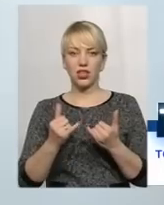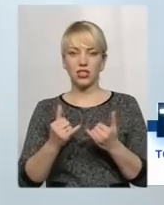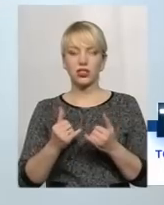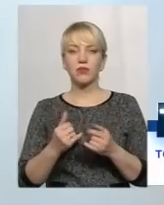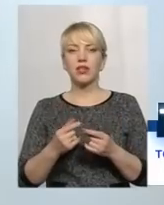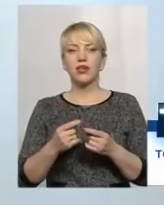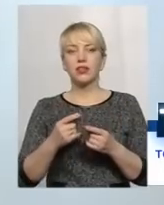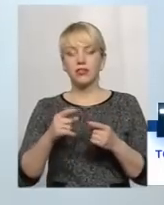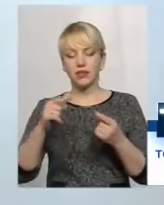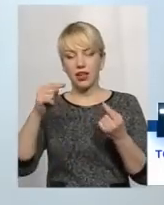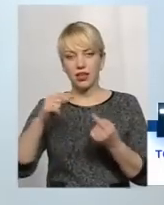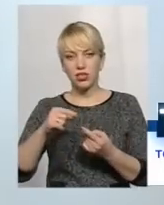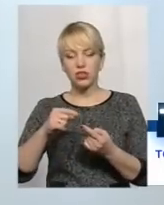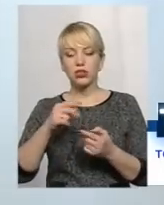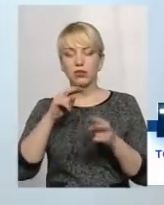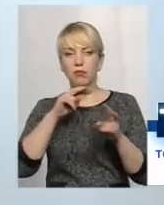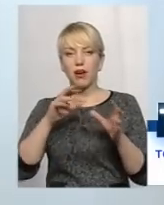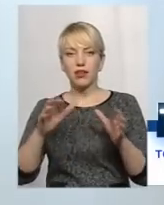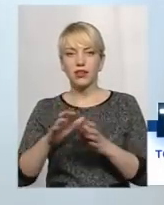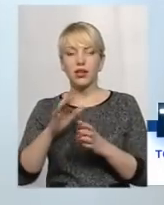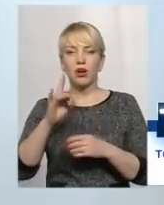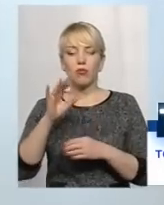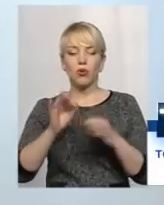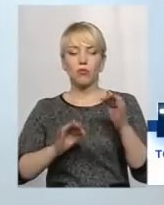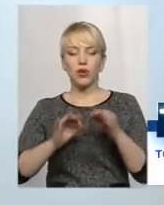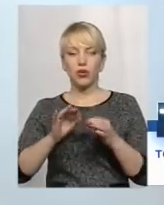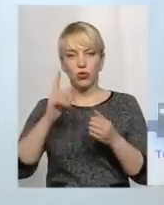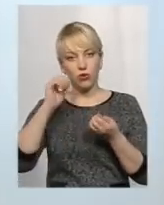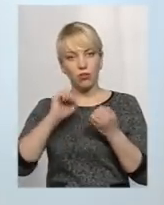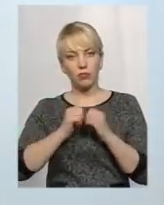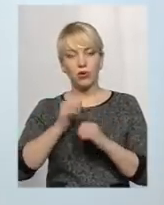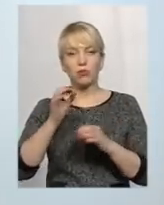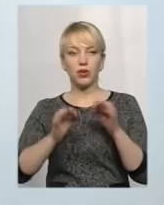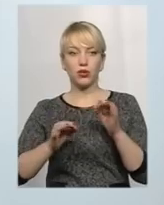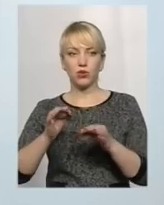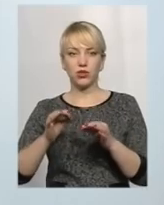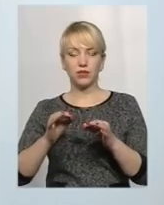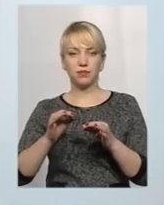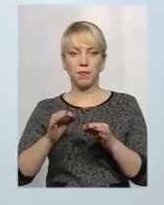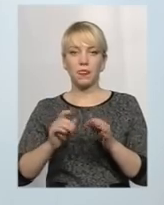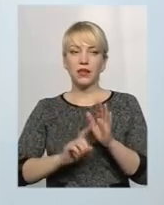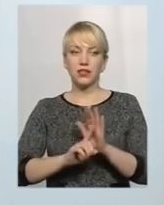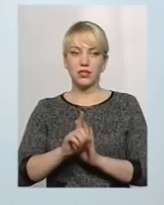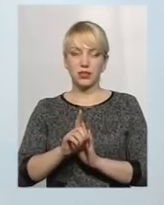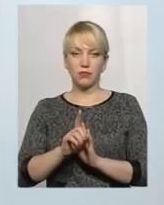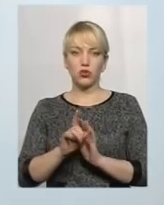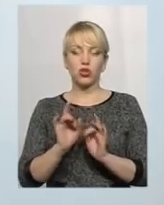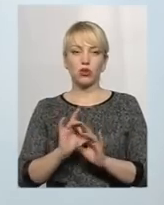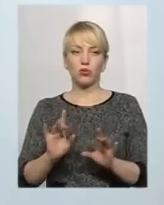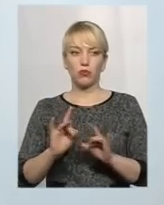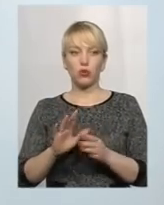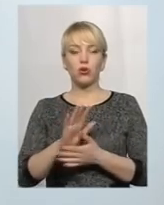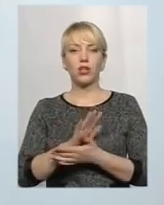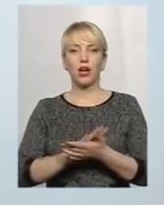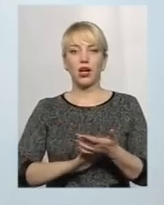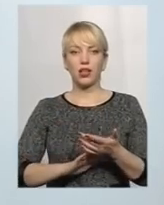про цю унікальну пам'ятку природи, архітектури та біорізноманіття. З початку пролог, а далі продовжуємо